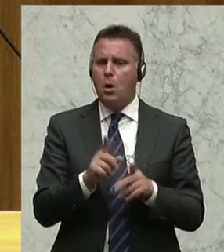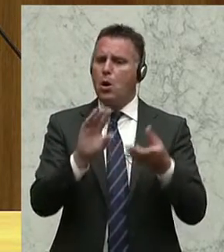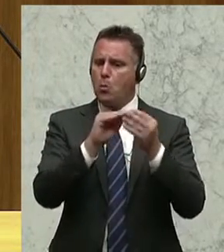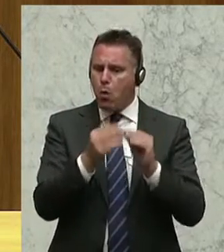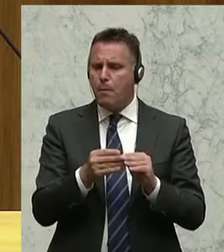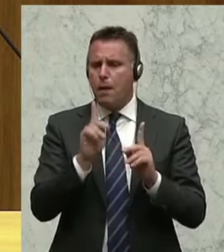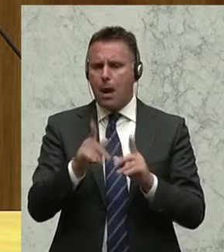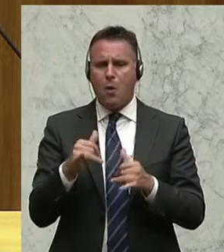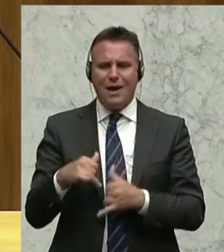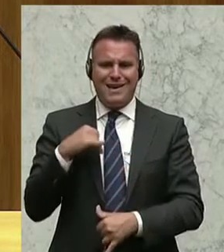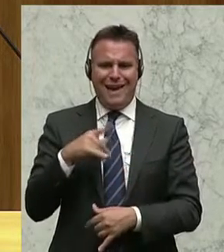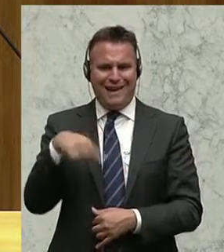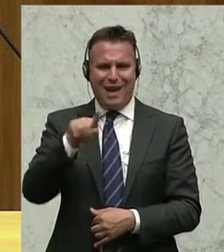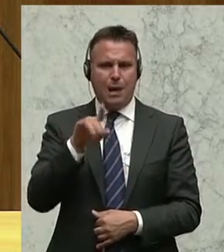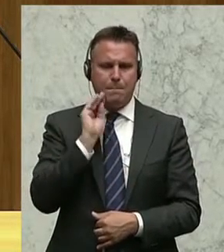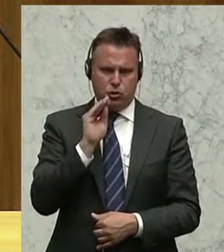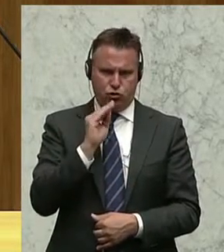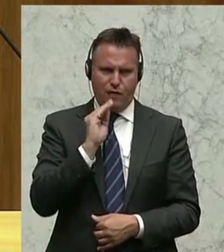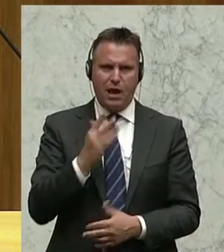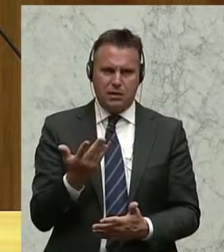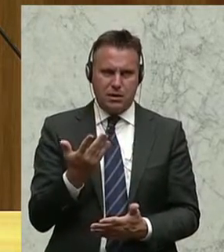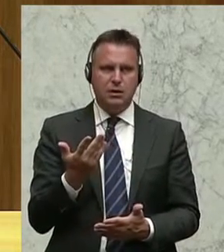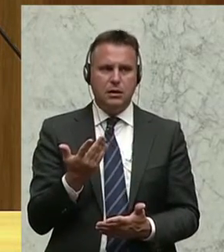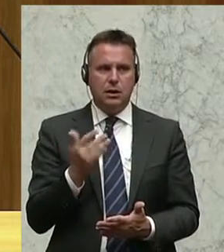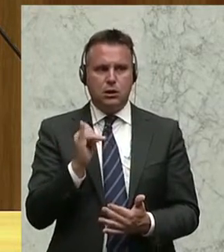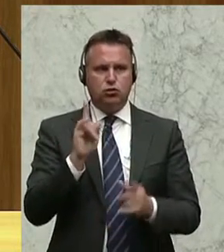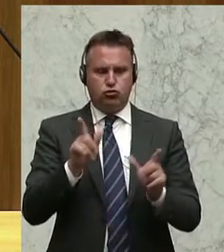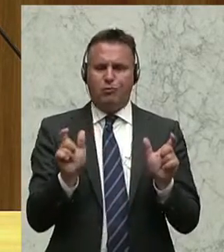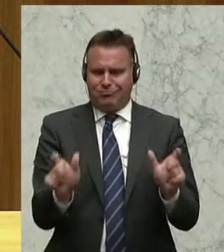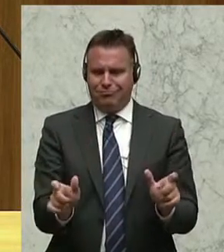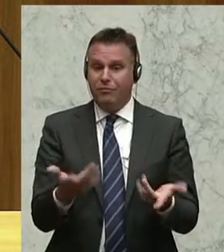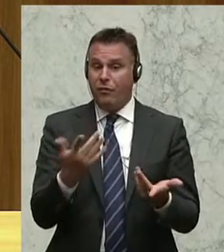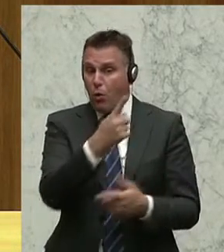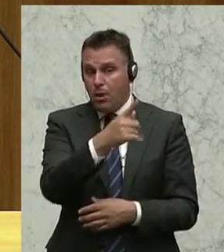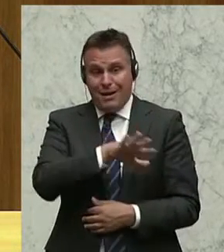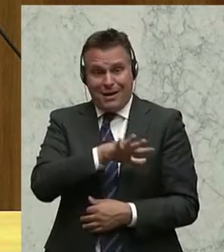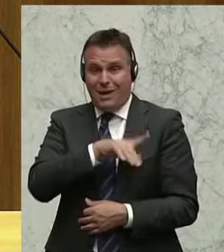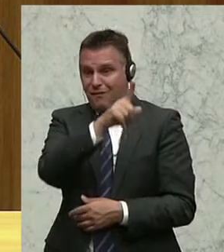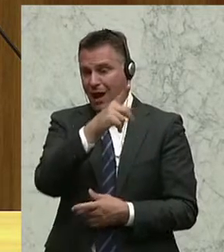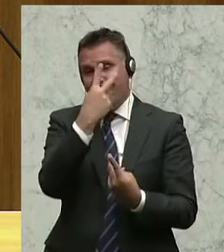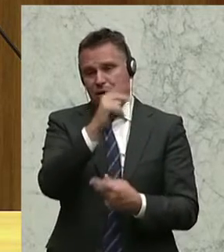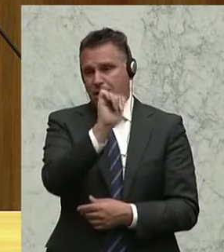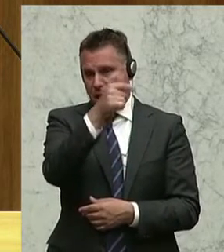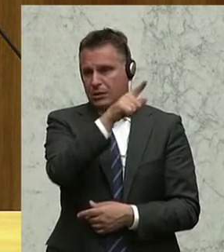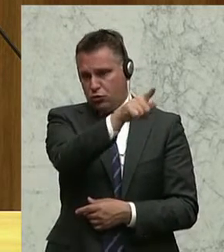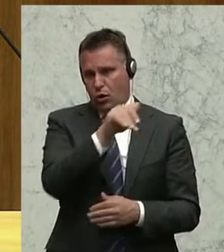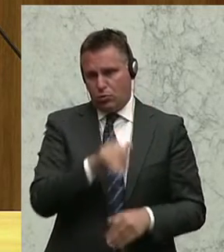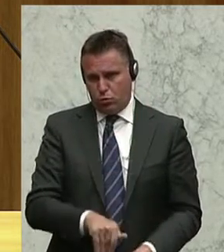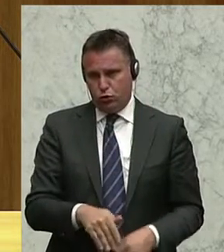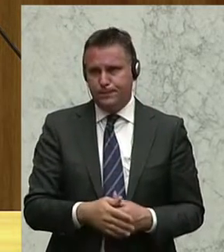Problemen mit der Jägerschaft, die natürlich hintanzuhalten sind, weil Gefahr im Verzug wichtig ist. Aber